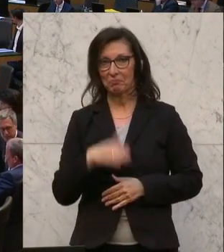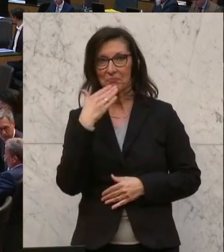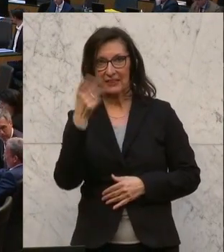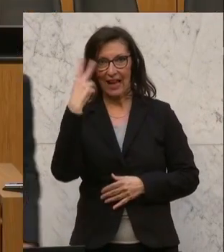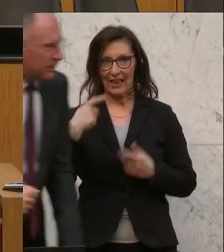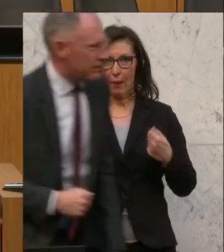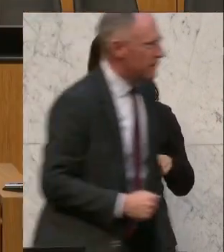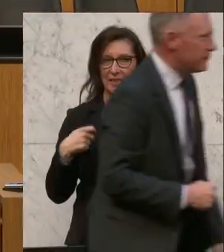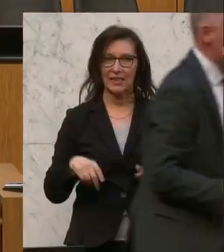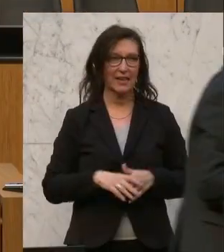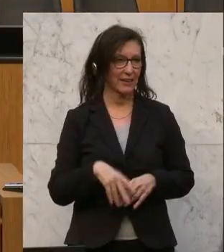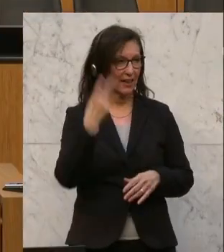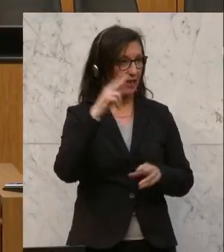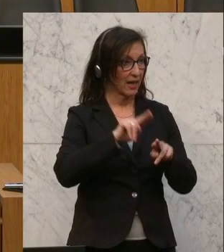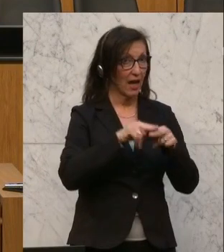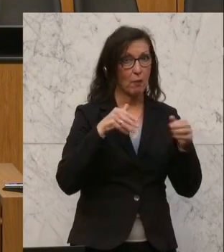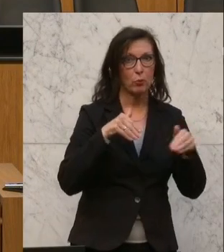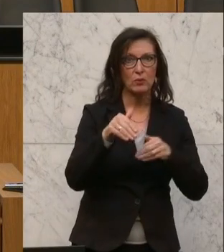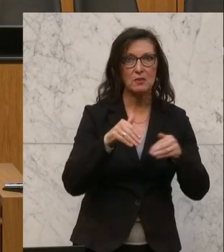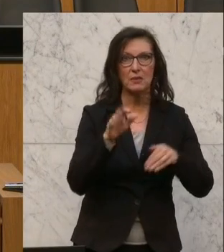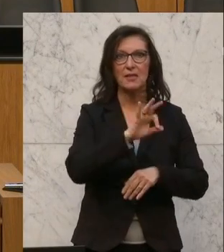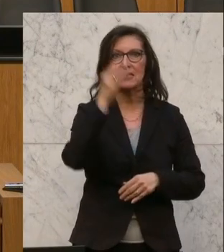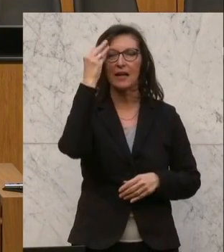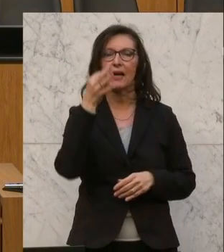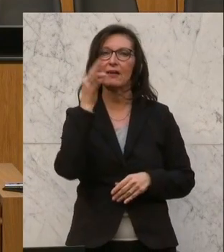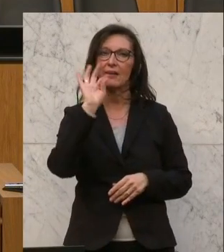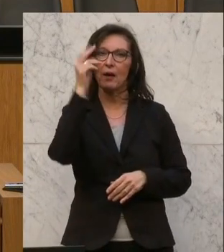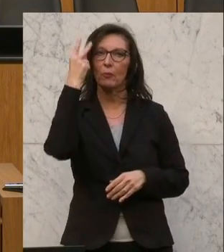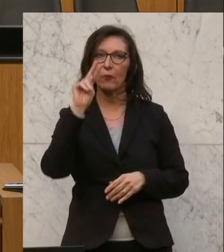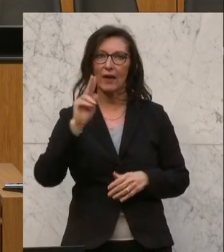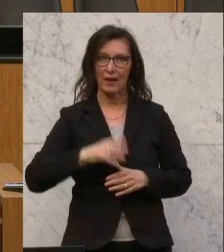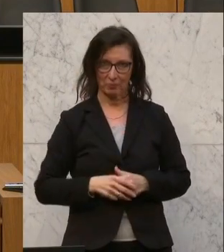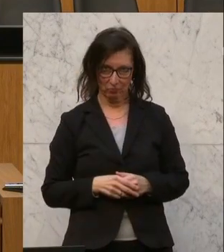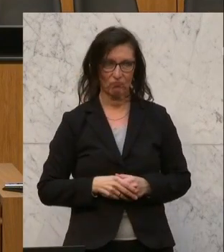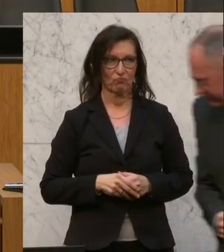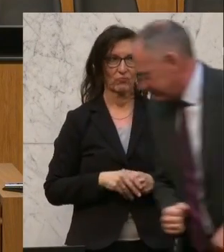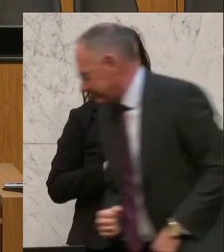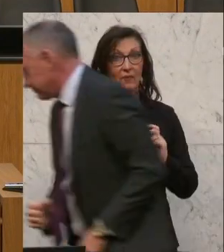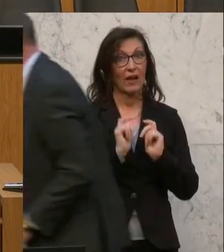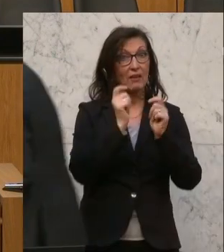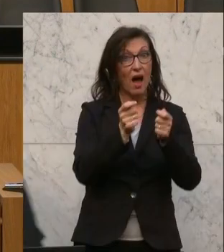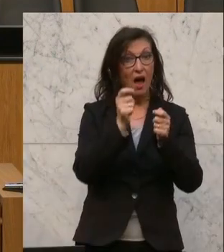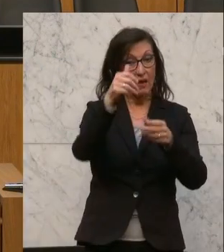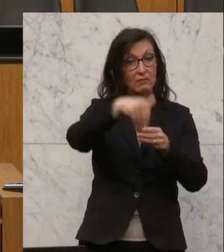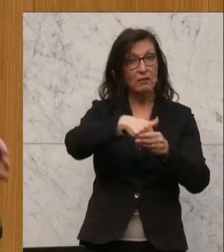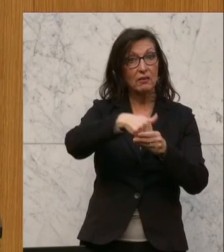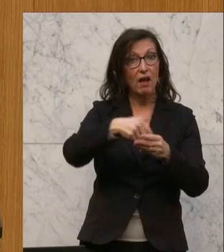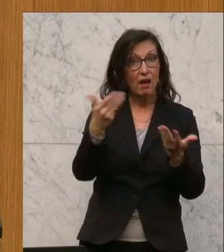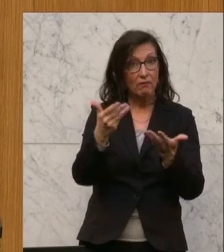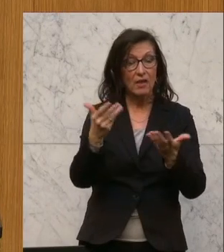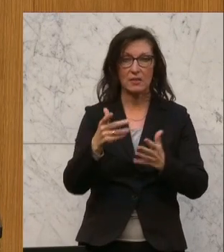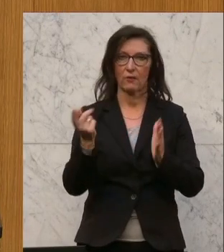Sabine Schatz ist die erste Rednerin zu diesem Thema. Der vorliegende Antrag befasst sich mit der Forderung,